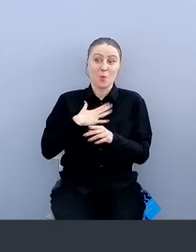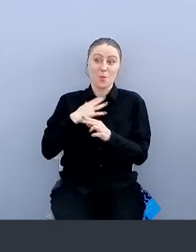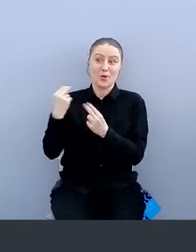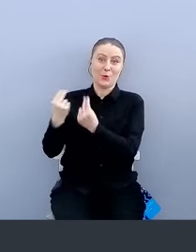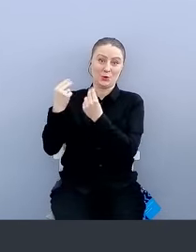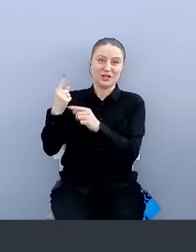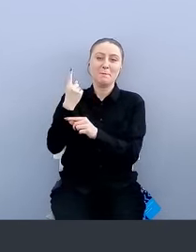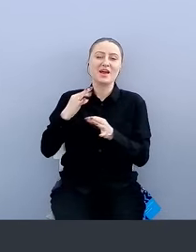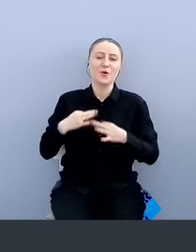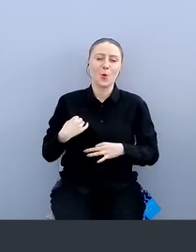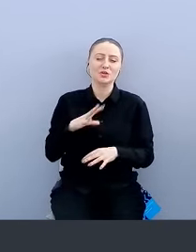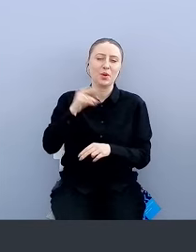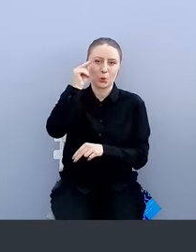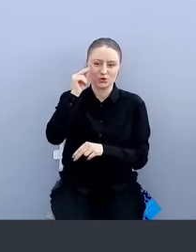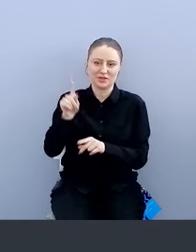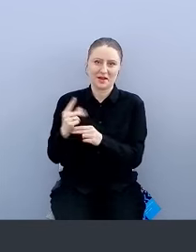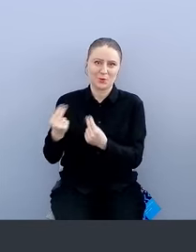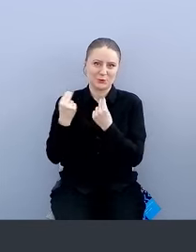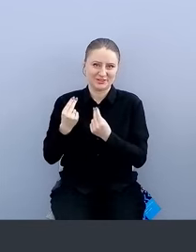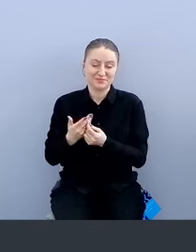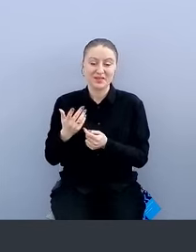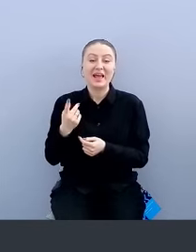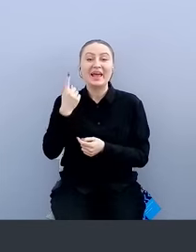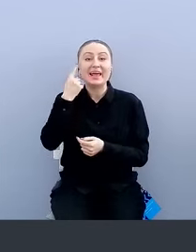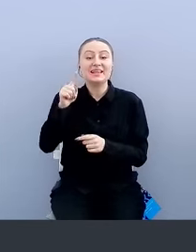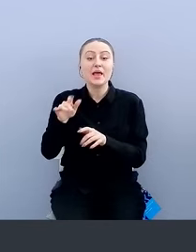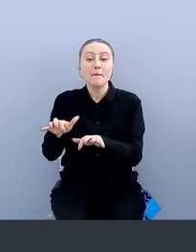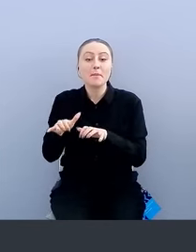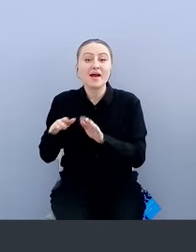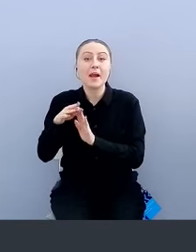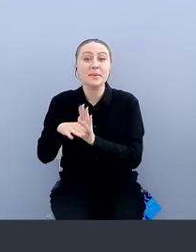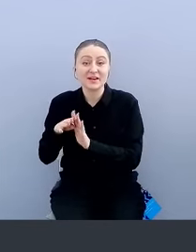что первая идея программирования — везде враги. В принципе, так же.